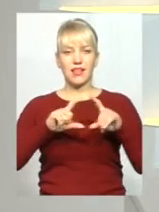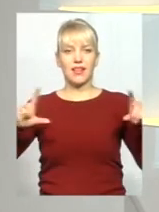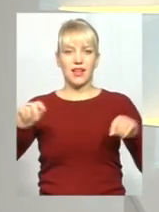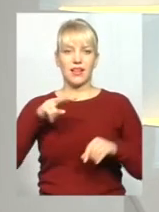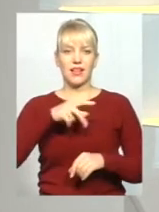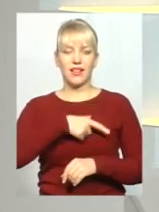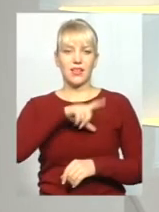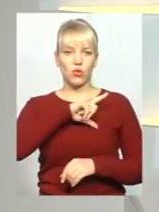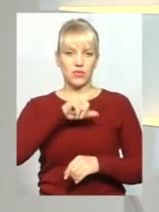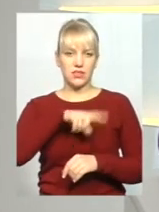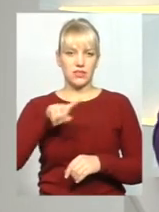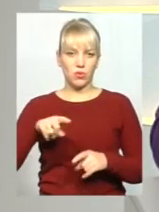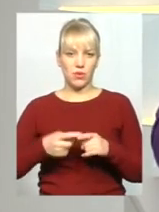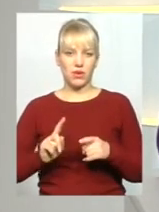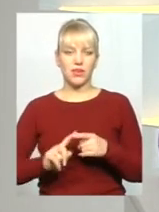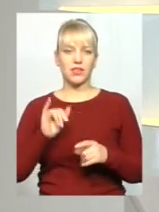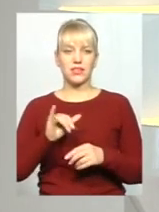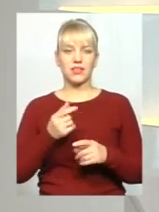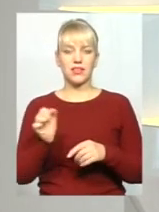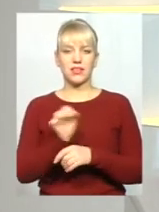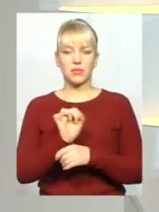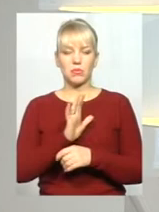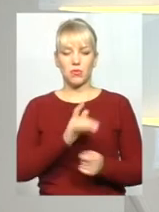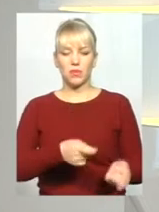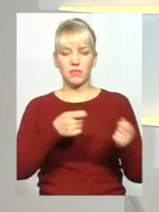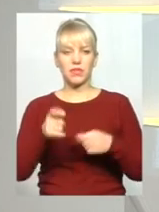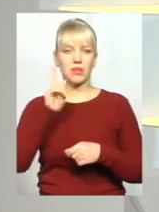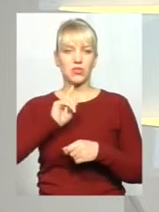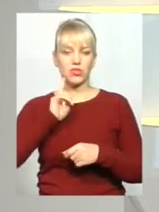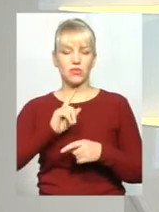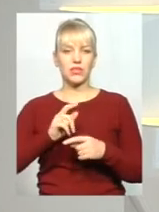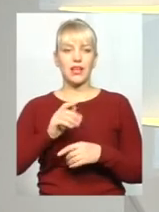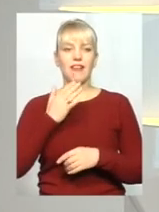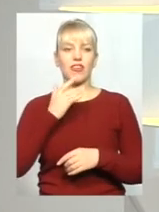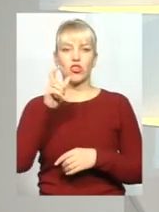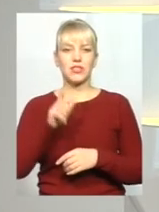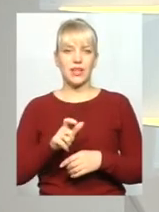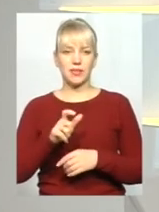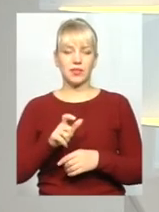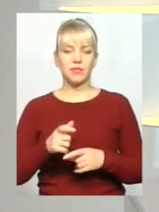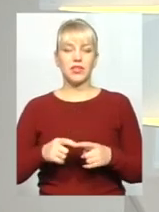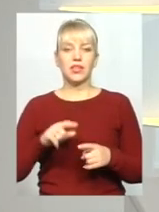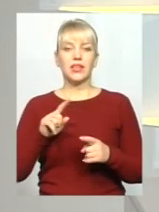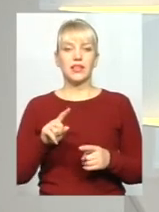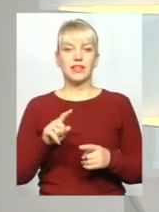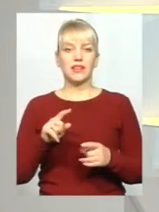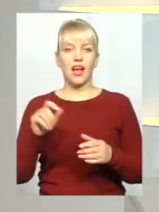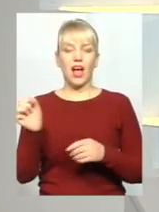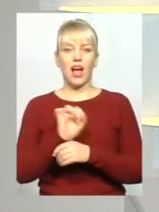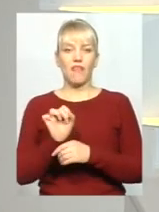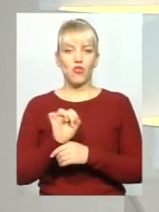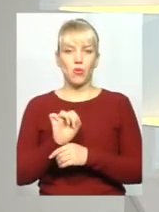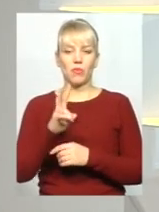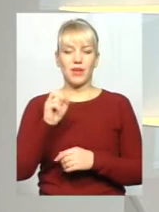Республіки. Автомобіль було везено в митному режимі тимчасового везення іноземним громадянинам, не резидентам. Отож, автомобілі на євро